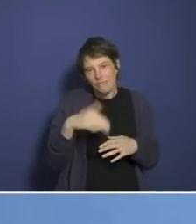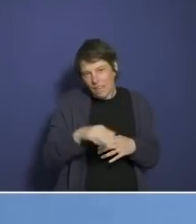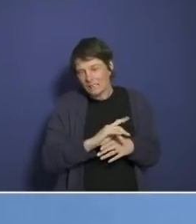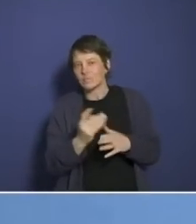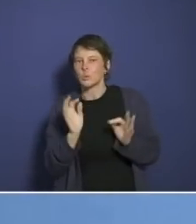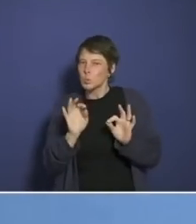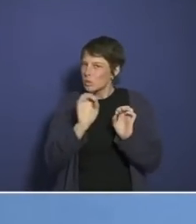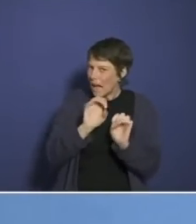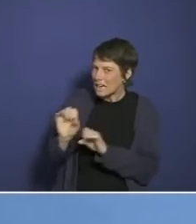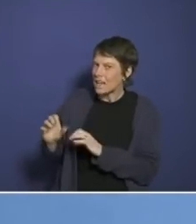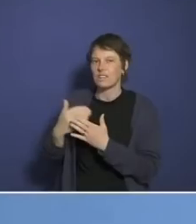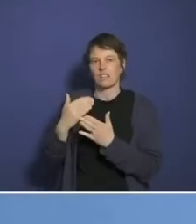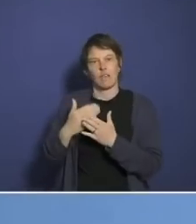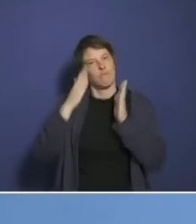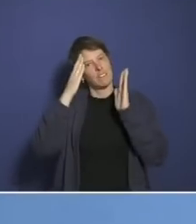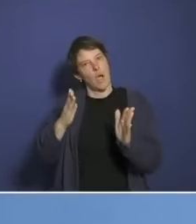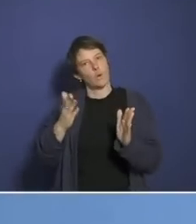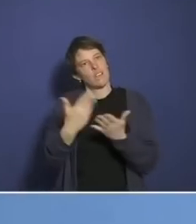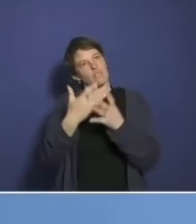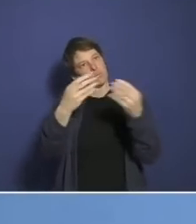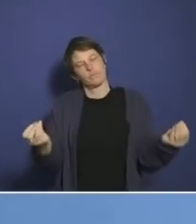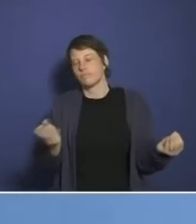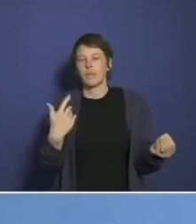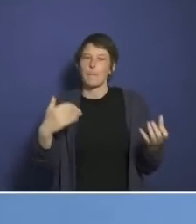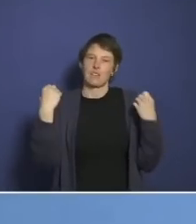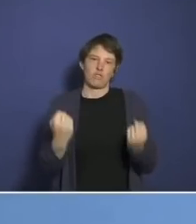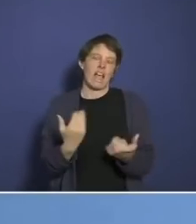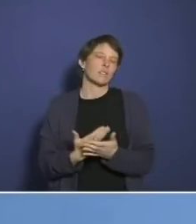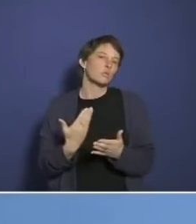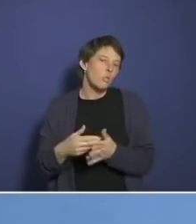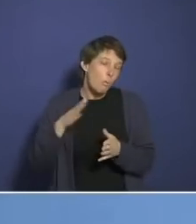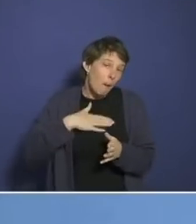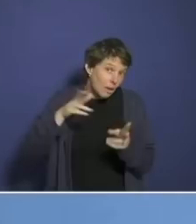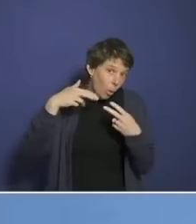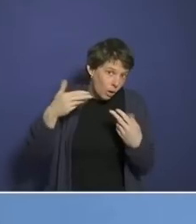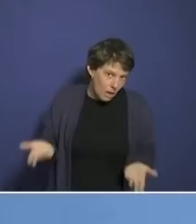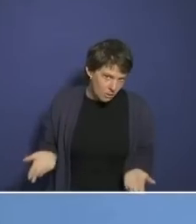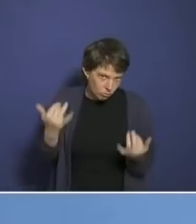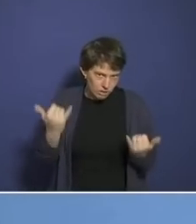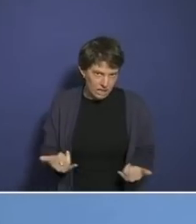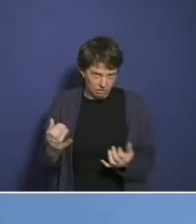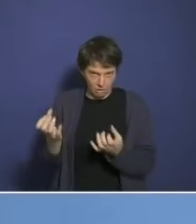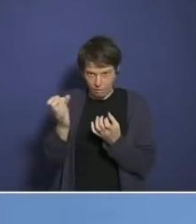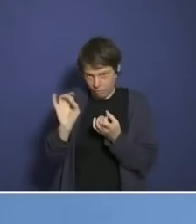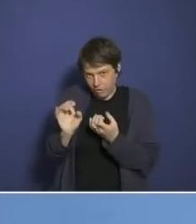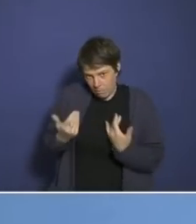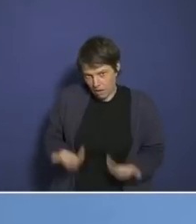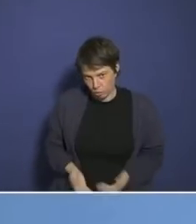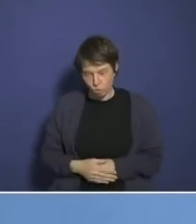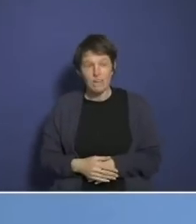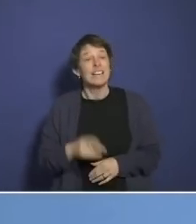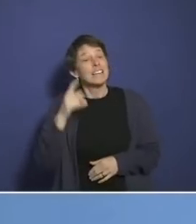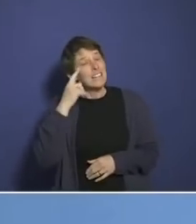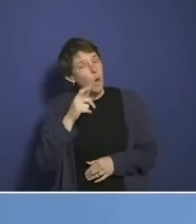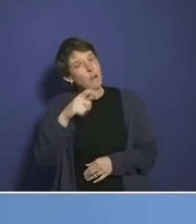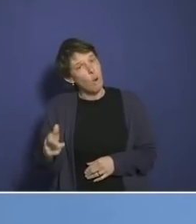nicht schwächen, sondern eher stärken. Eine 180-Grad-Wende innerhalb von einem Tag als Stärkung der Glaubwürdigkeit. In welcher Welt leben Sie,